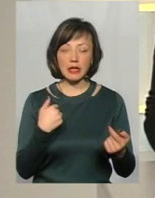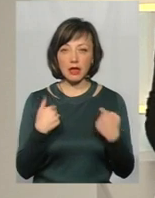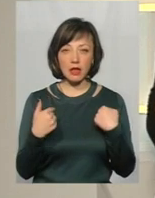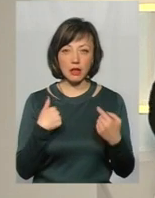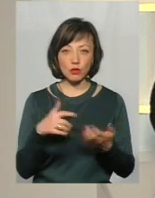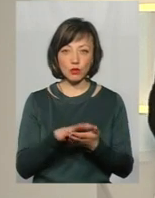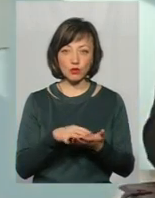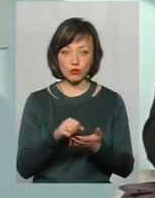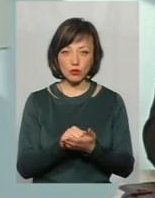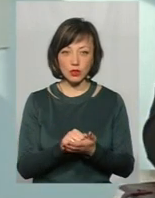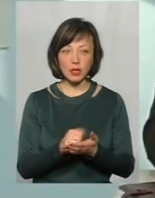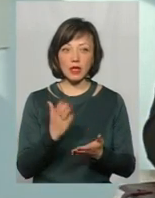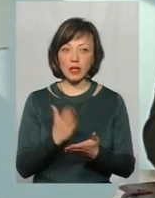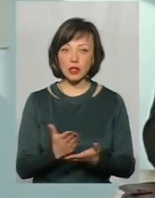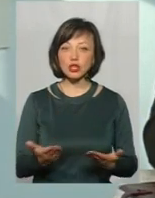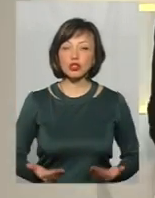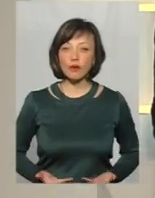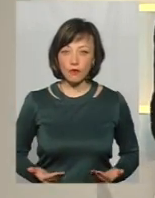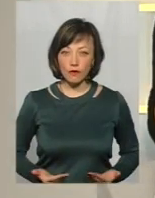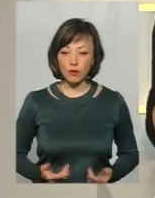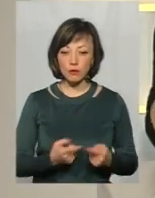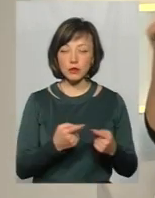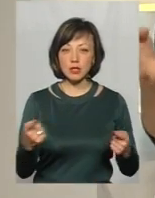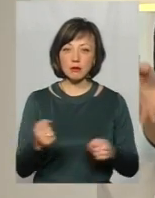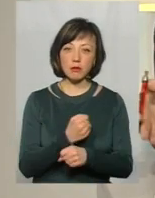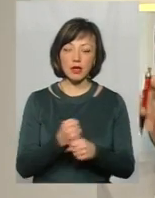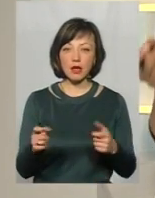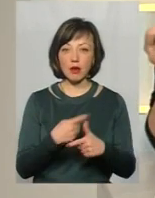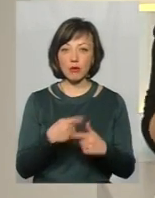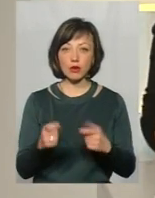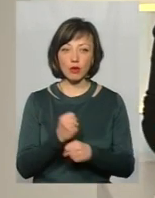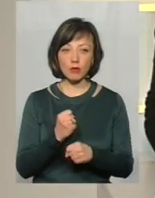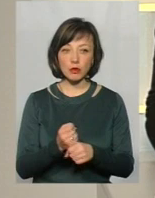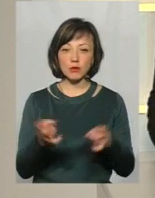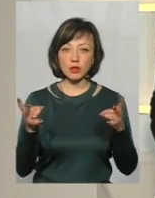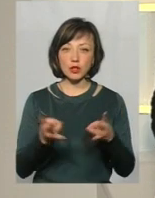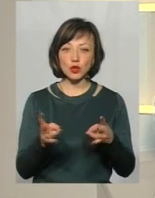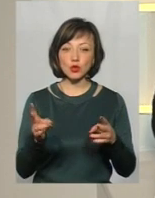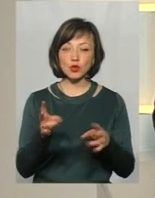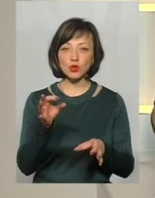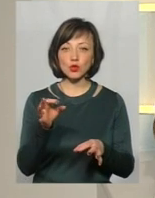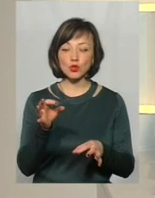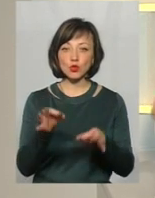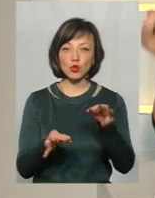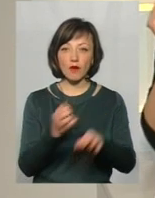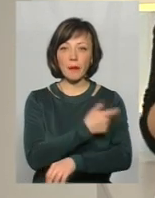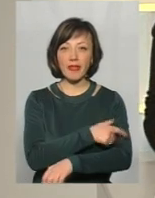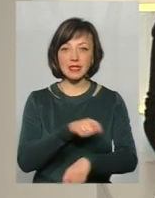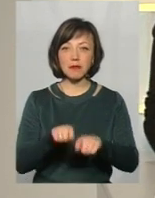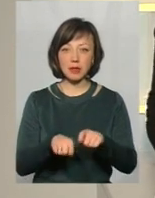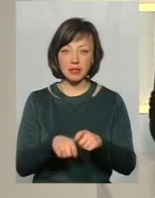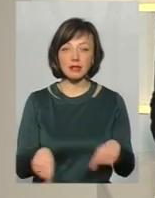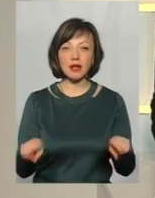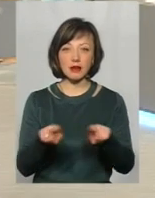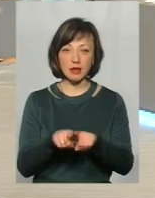ушкодження. При цьому вона є живою. Так, під час бійки просто або на роботі, і їй потрібна судова медична експертиза, то так